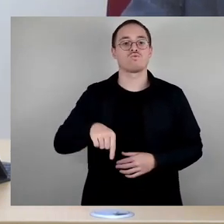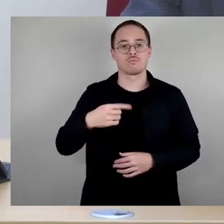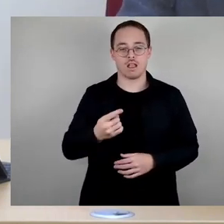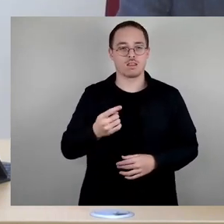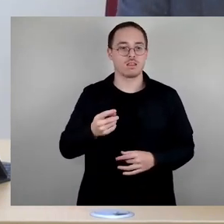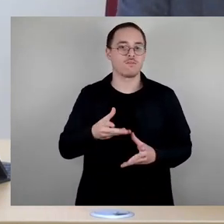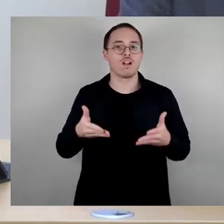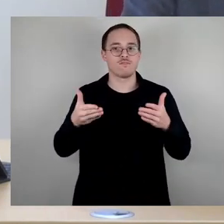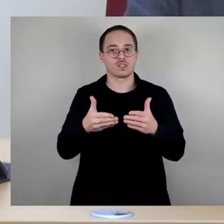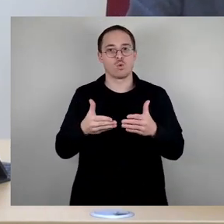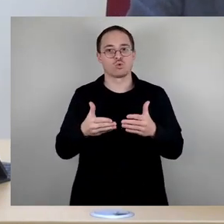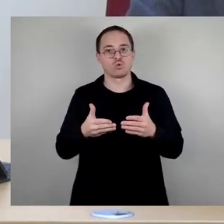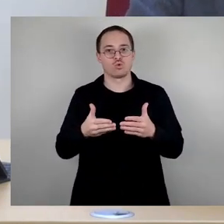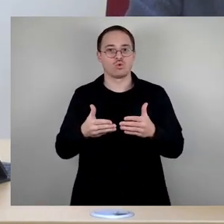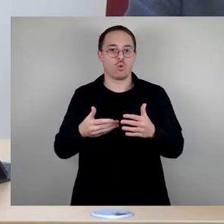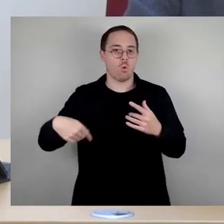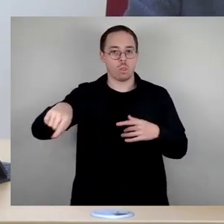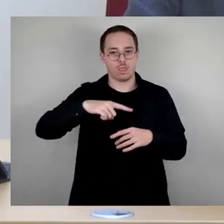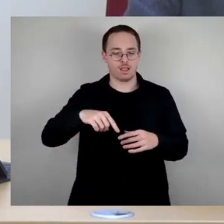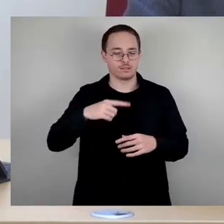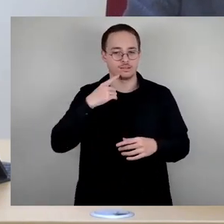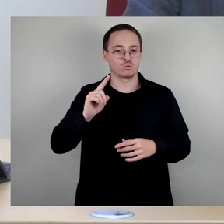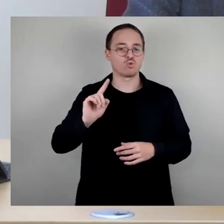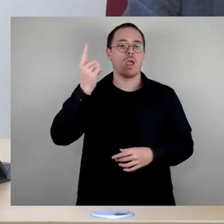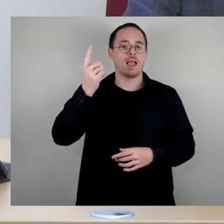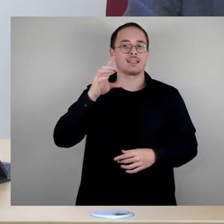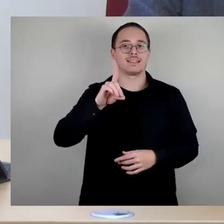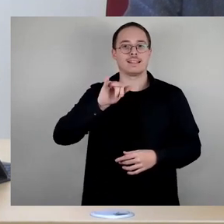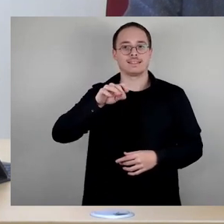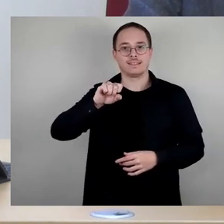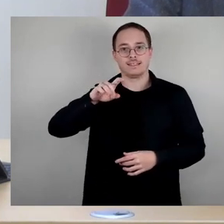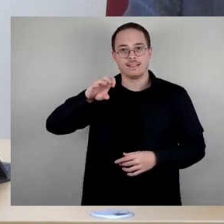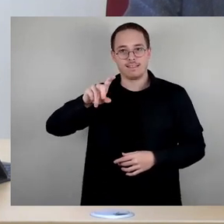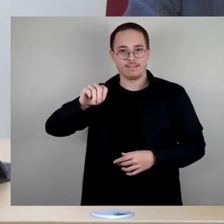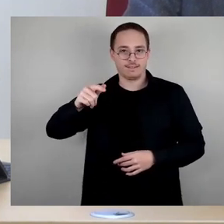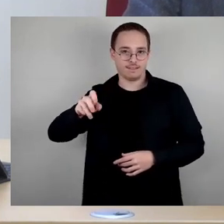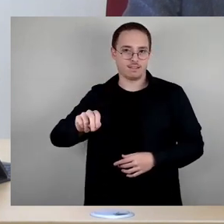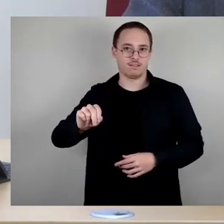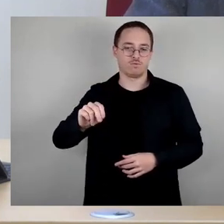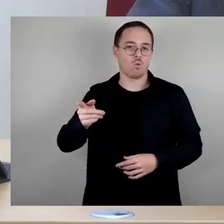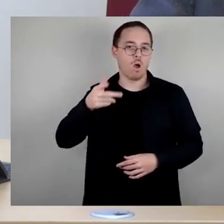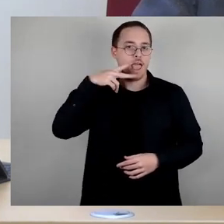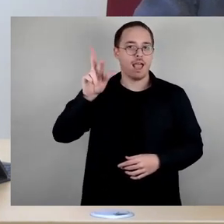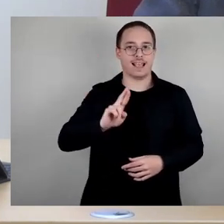Dissidenten, falls das Wort gewünscht ist. Herr Latschinski oder Herr Rentsch, wer? Herr Rentsch, bitte schön.